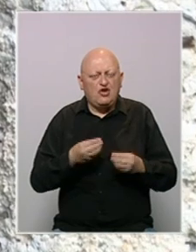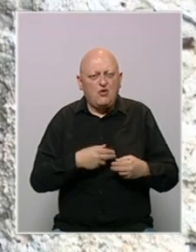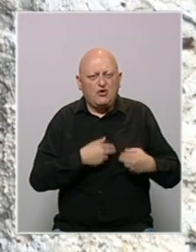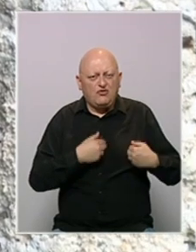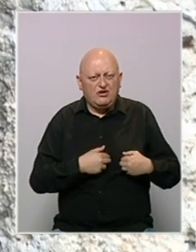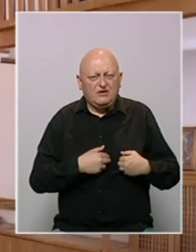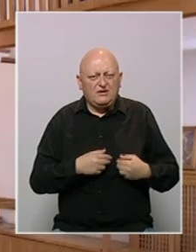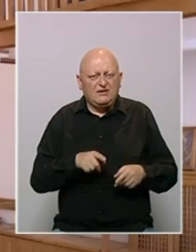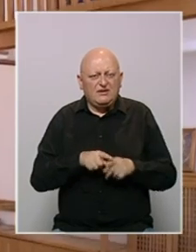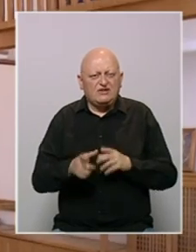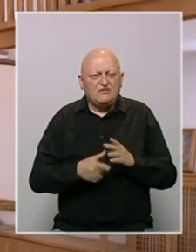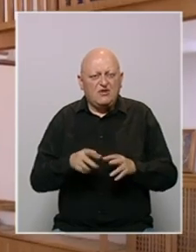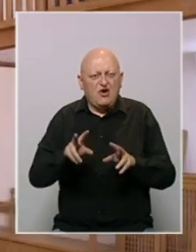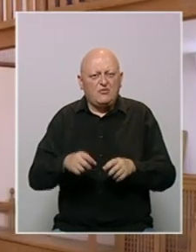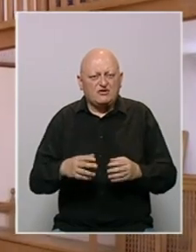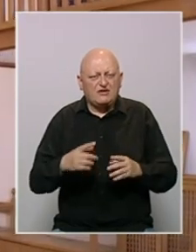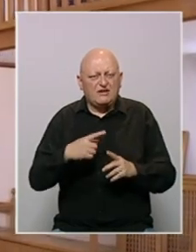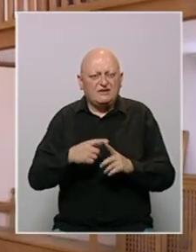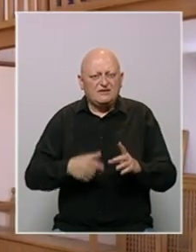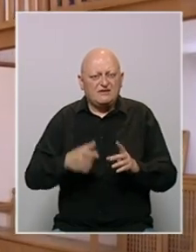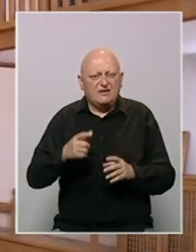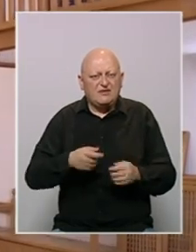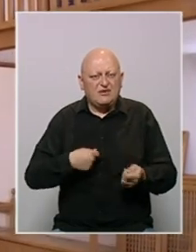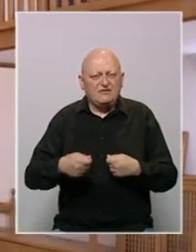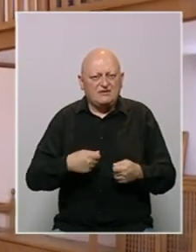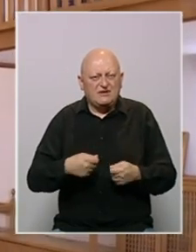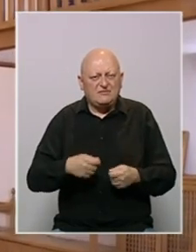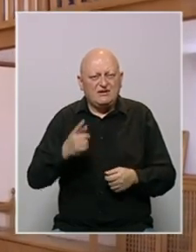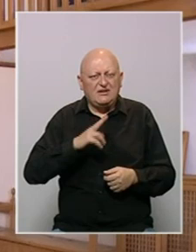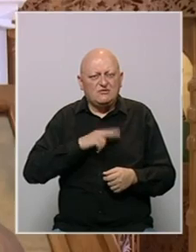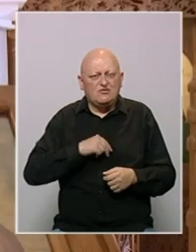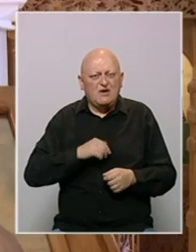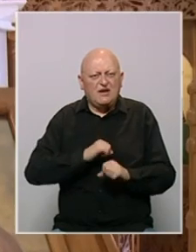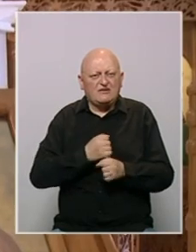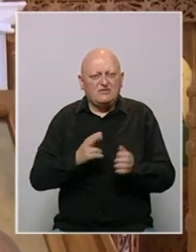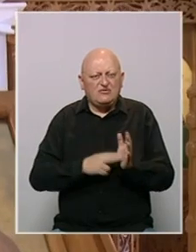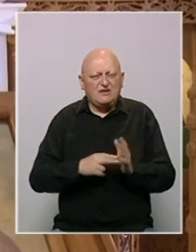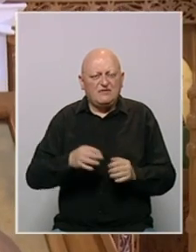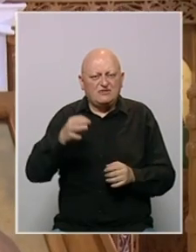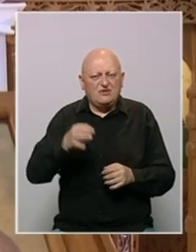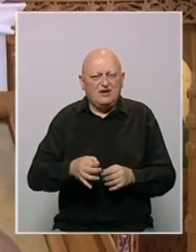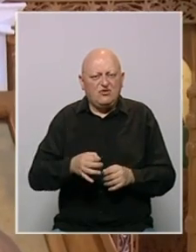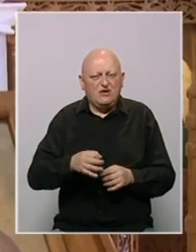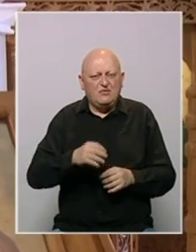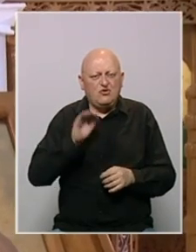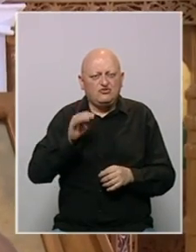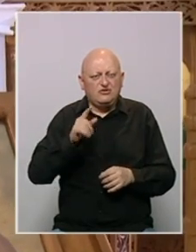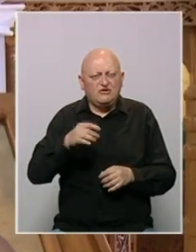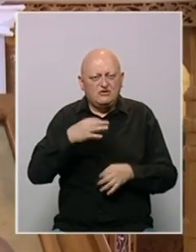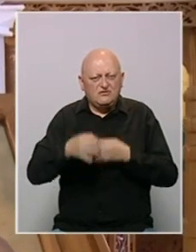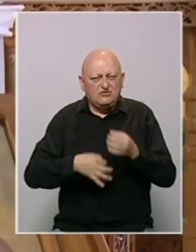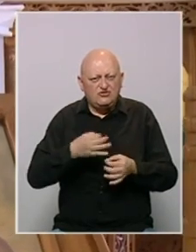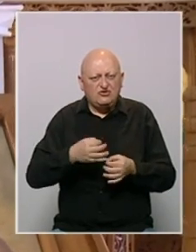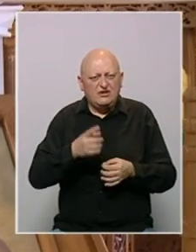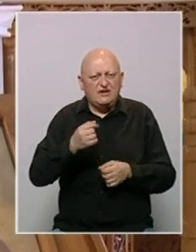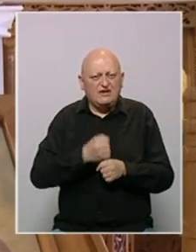Dobrotvor. Istovremeno je opljačkana i crkvena prodavnica. Iz Mupa Hercegovačko-Neretvanskog kantona poručuju da su